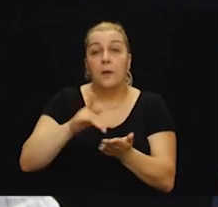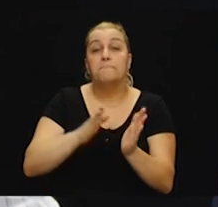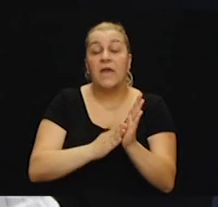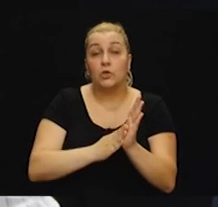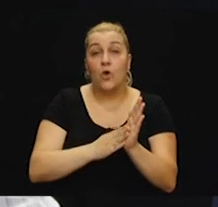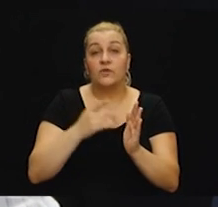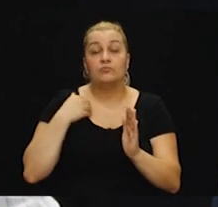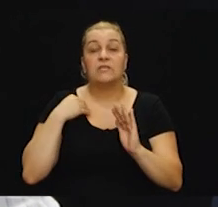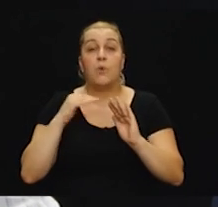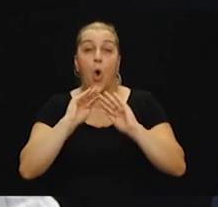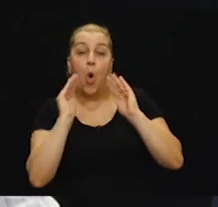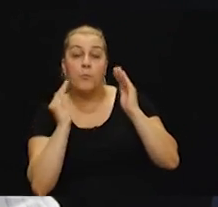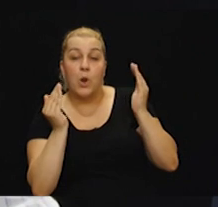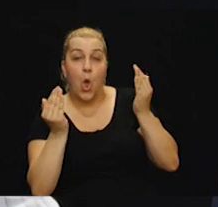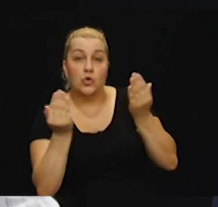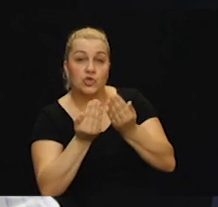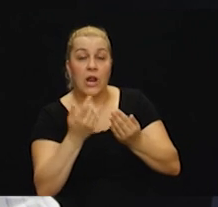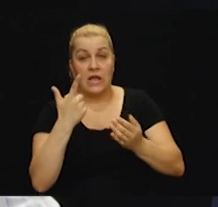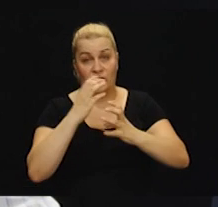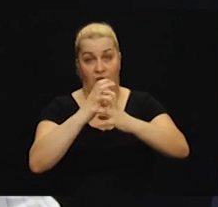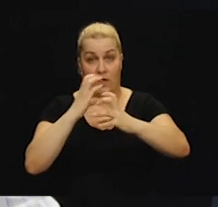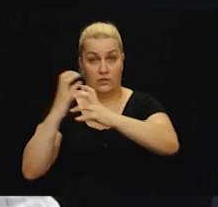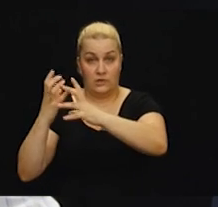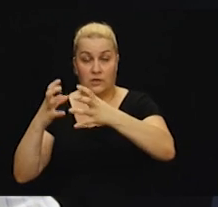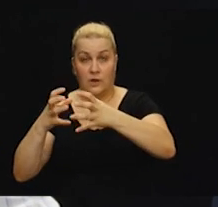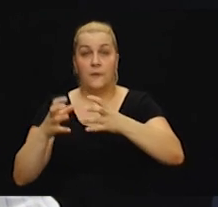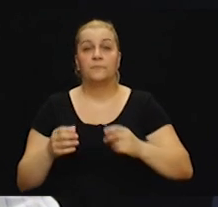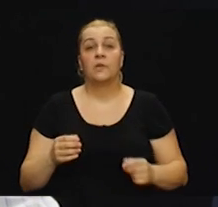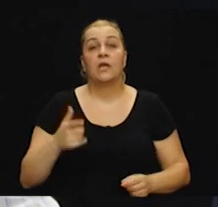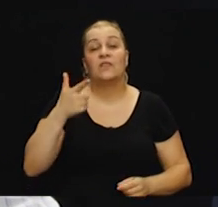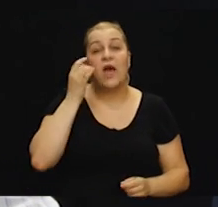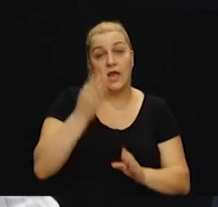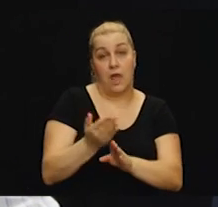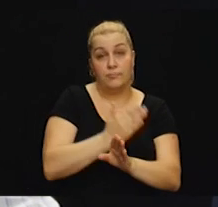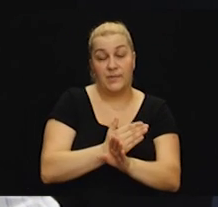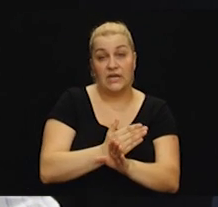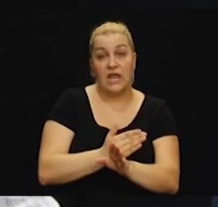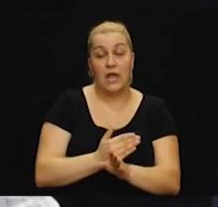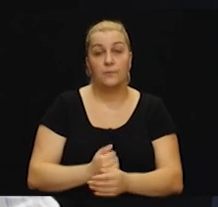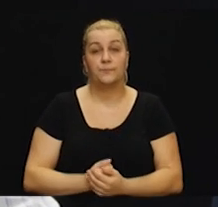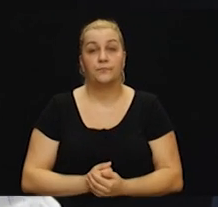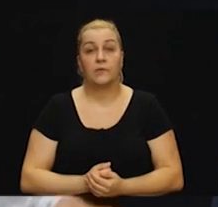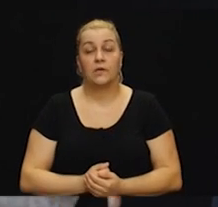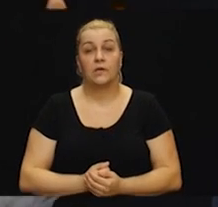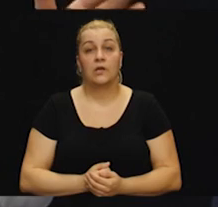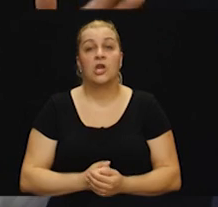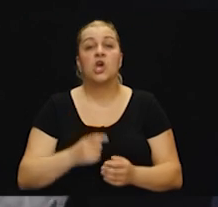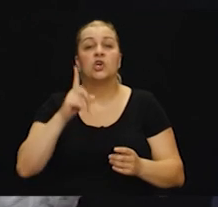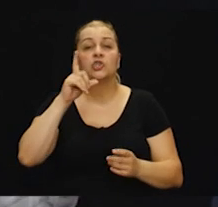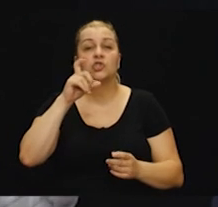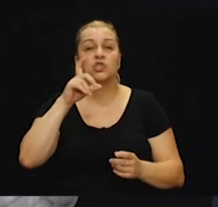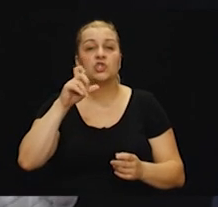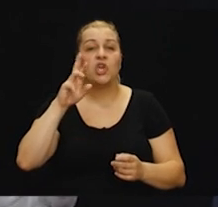smo obložili dva dajca na dva dana prije. obložili